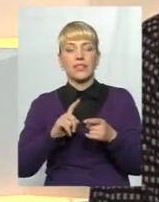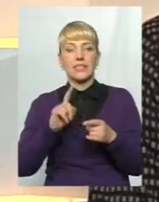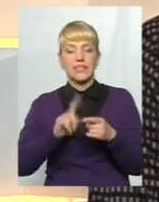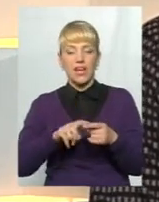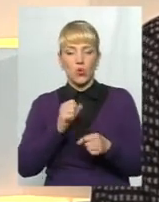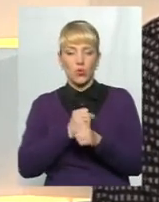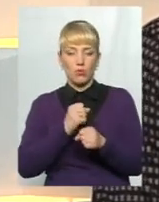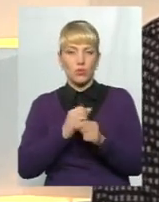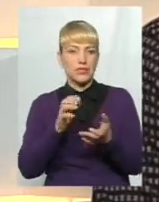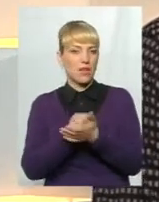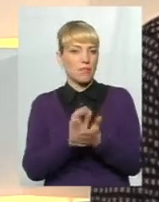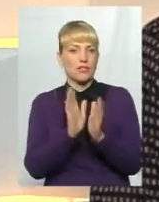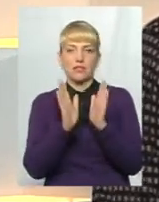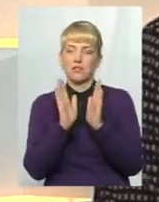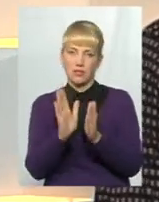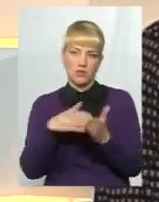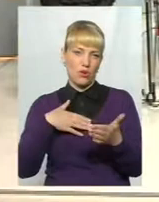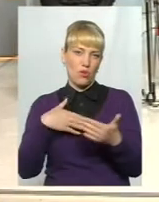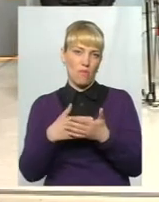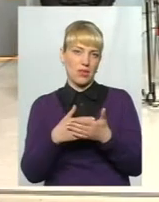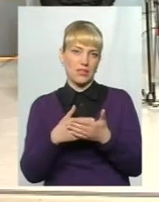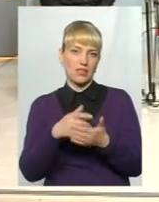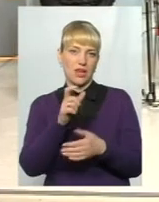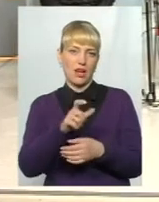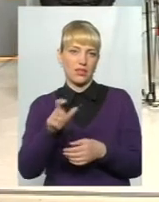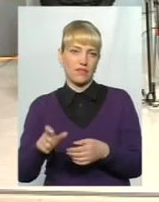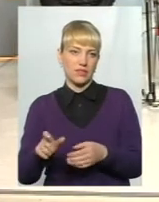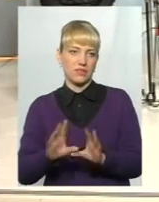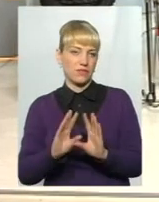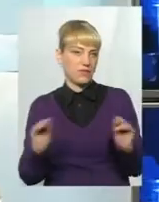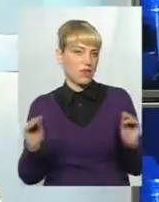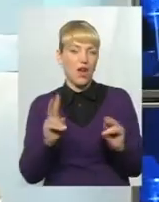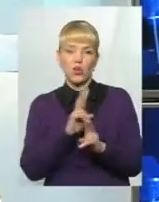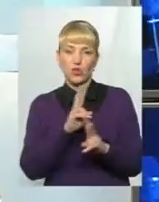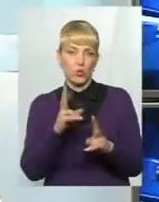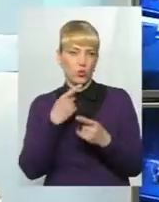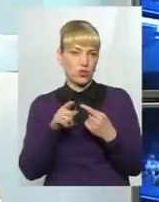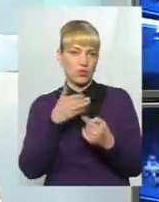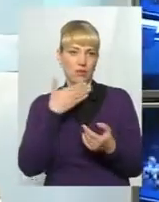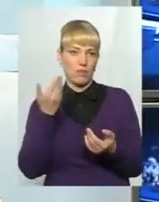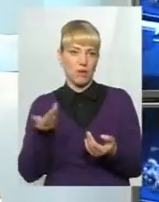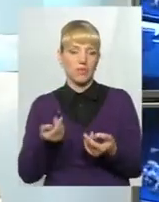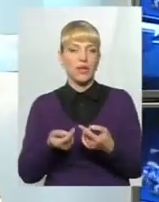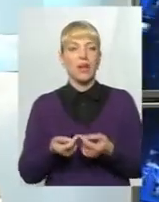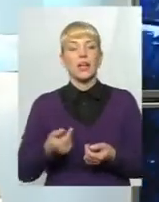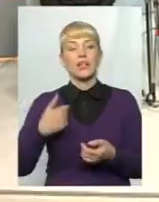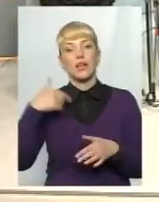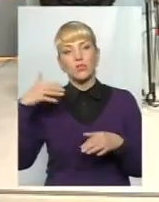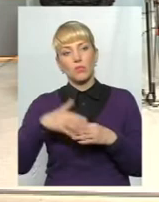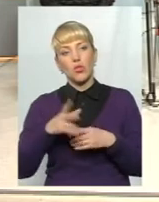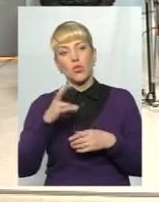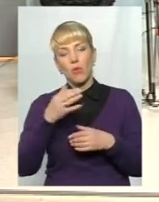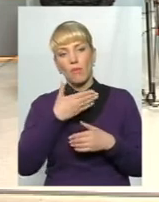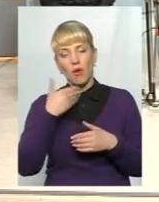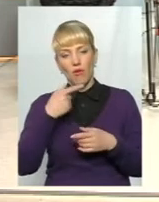виключно громадські активісти і ніхто інший. Я зрозумів. Але разом з тим ми наводили приклад, в кого